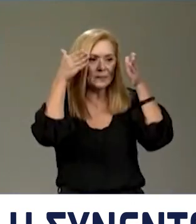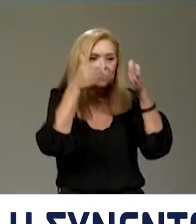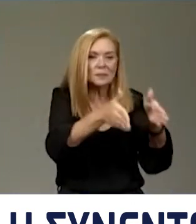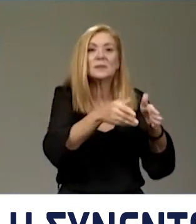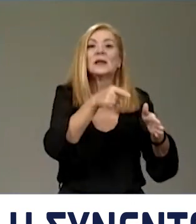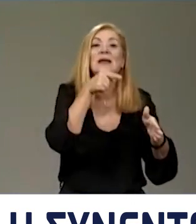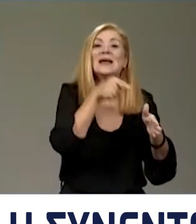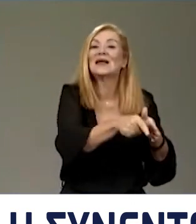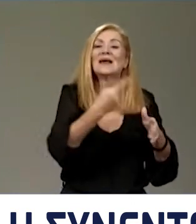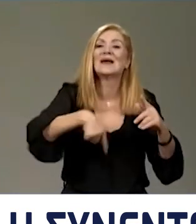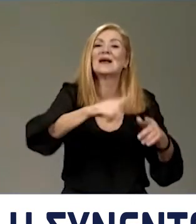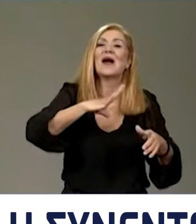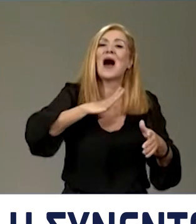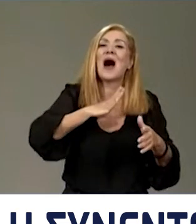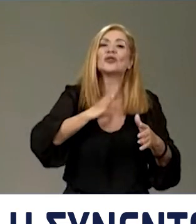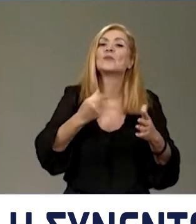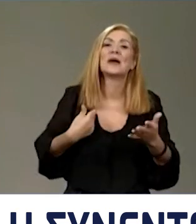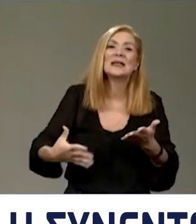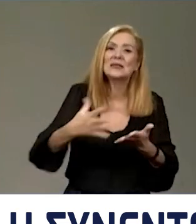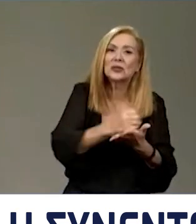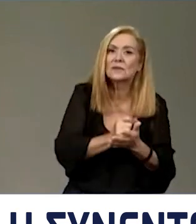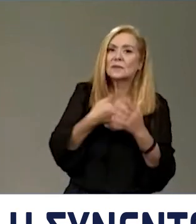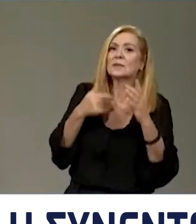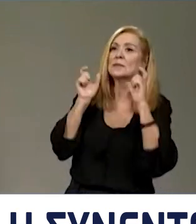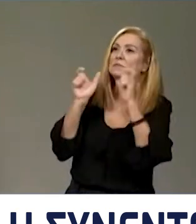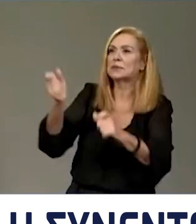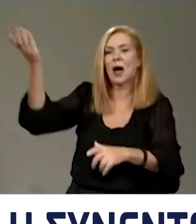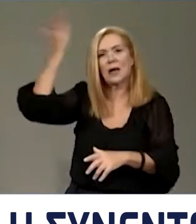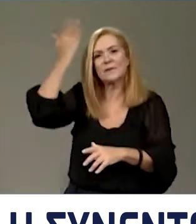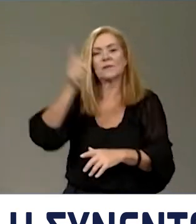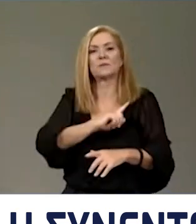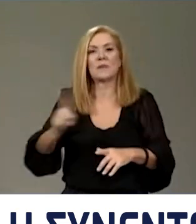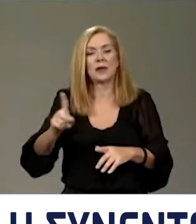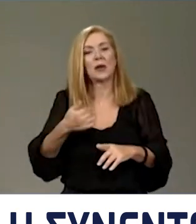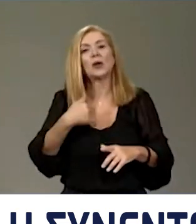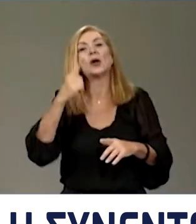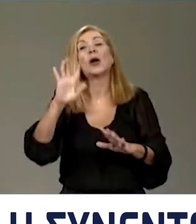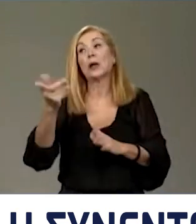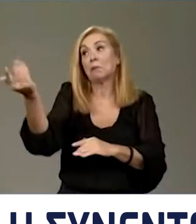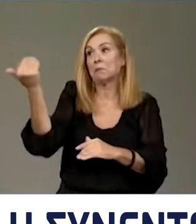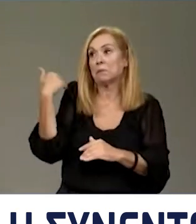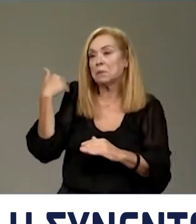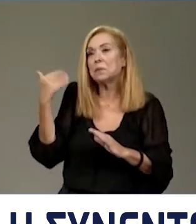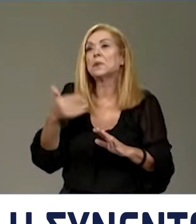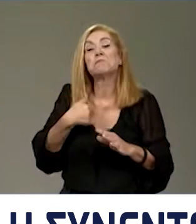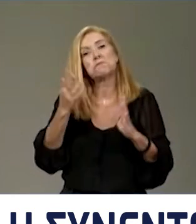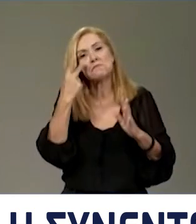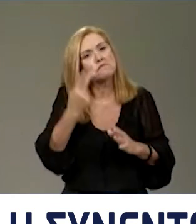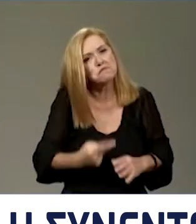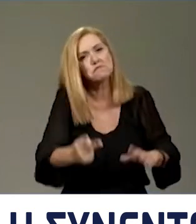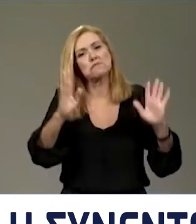διαθέσιμου εισοδήματος ως την καλύτερη άμυνα απέναντι στην ακρίβεια. Πιστεύω, μιας και με ρωτήσατε να κάνω μια πρόβλεψη